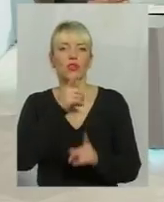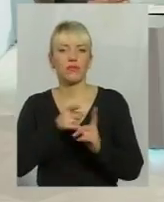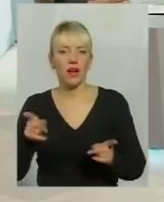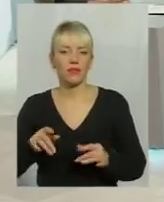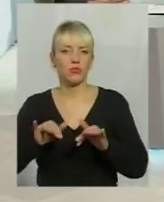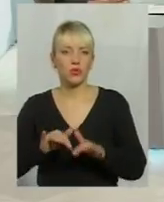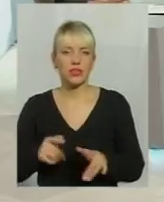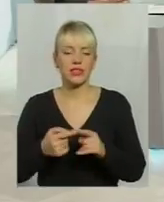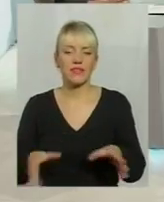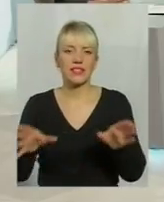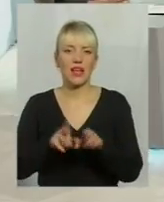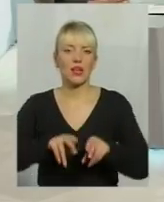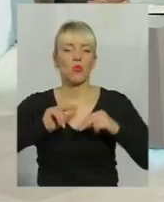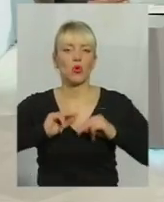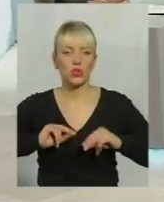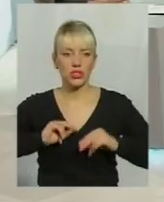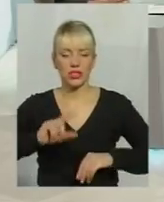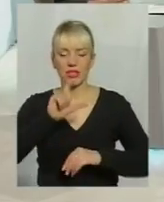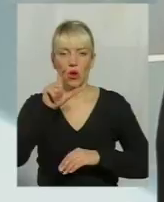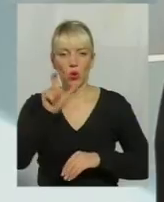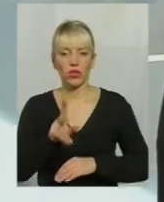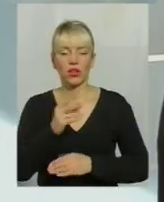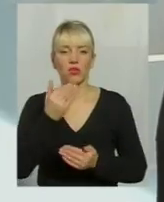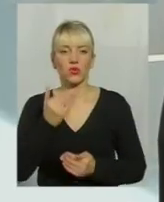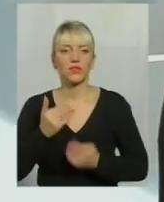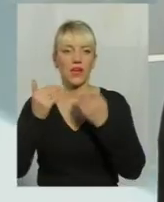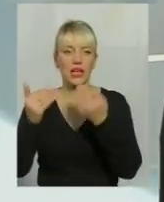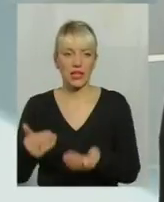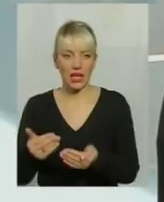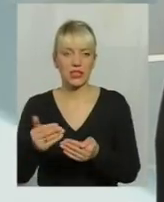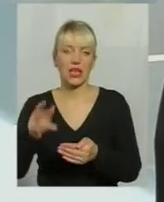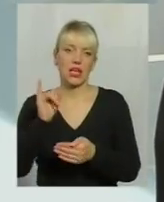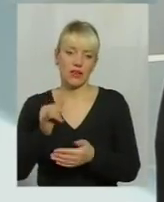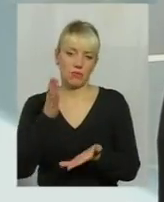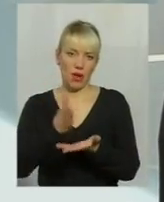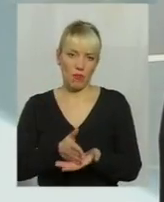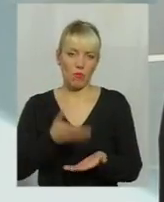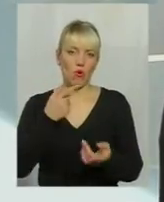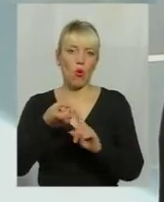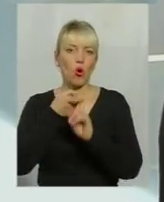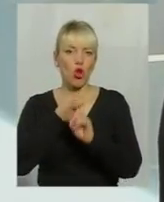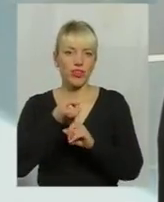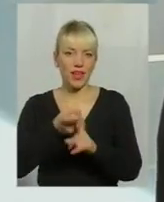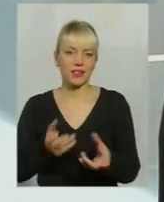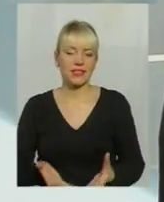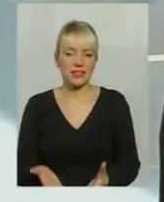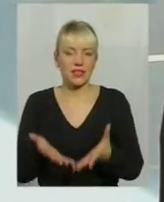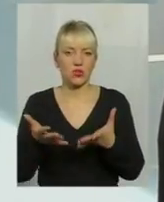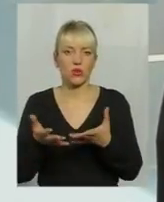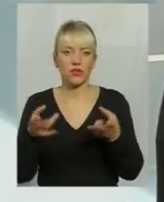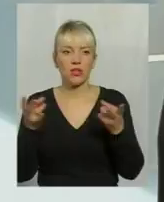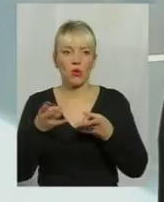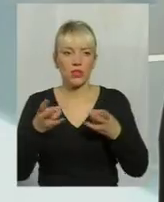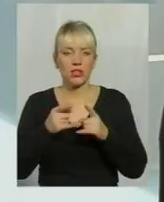Це є взаємодія однозначно з людиною, яка звертається, і в прямому контакті вже з'ясовується необхідність і